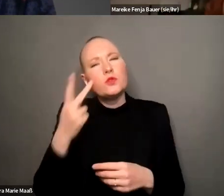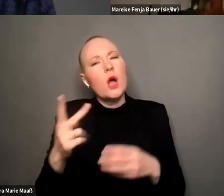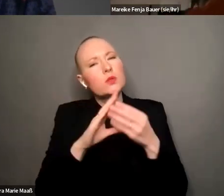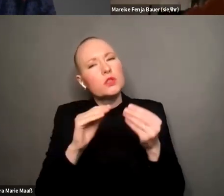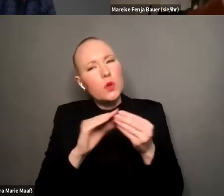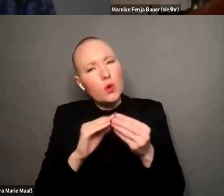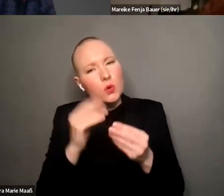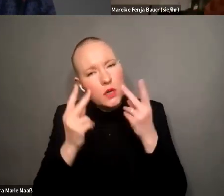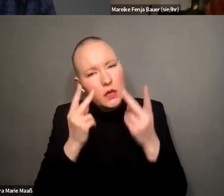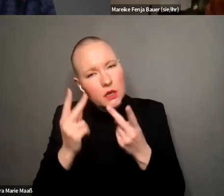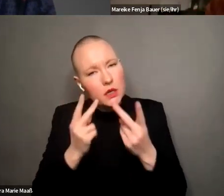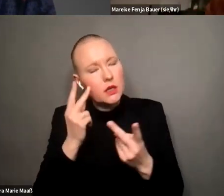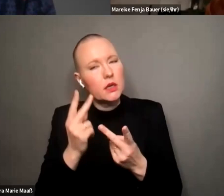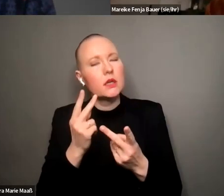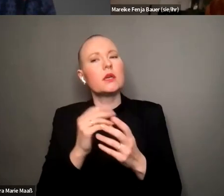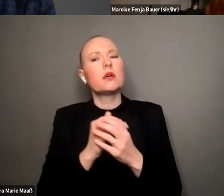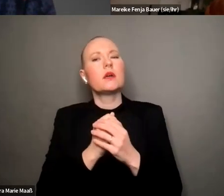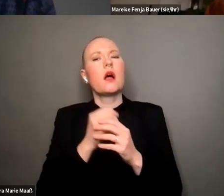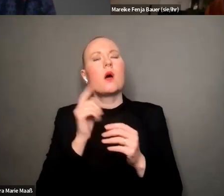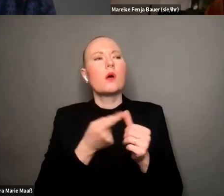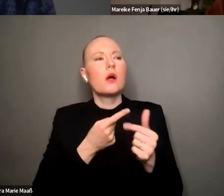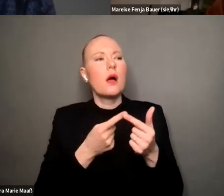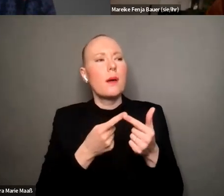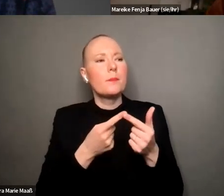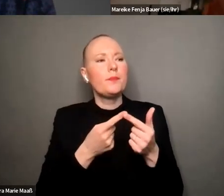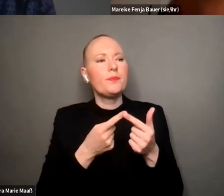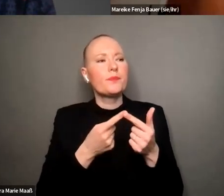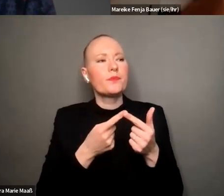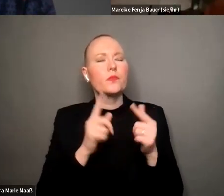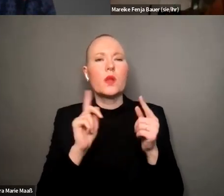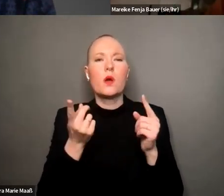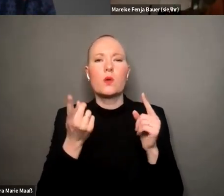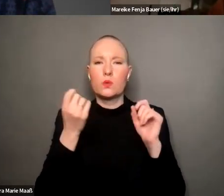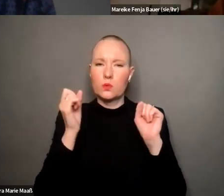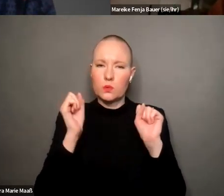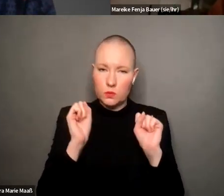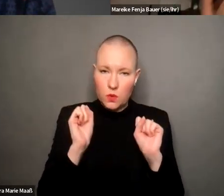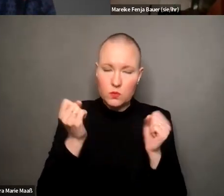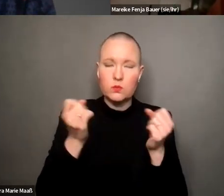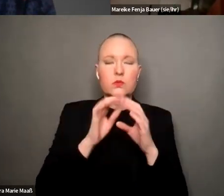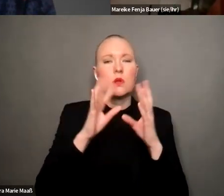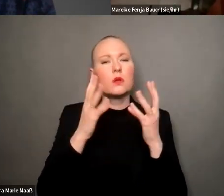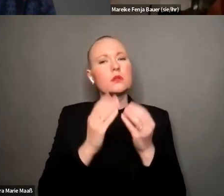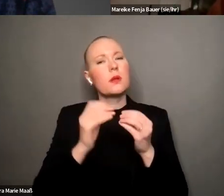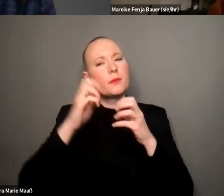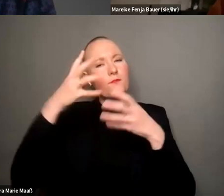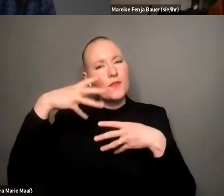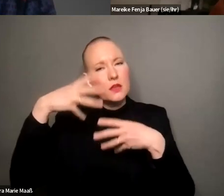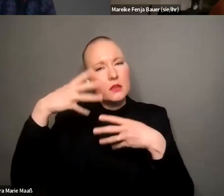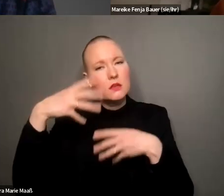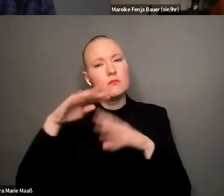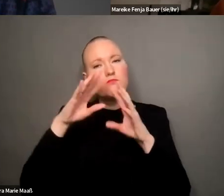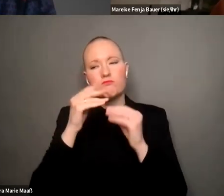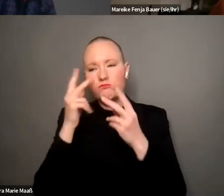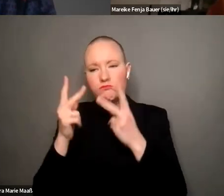ich schaue mir die quasi post einzelne an aber auch den feed als ganzes weil natürlich kann es sein dass eine